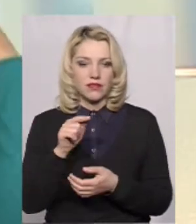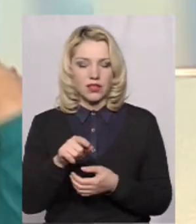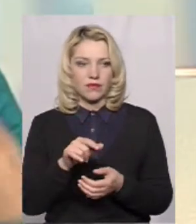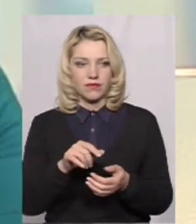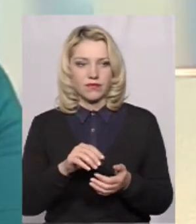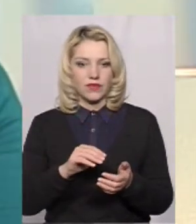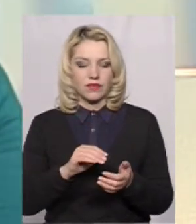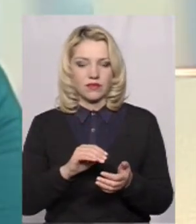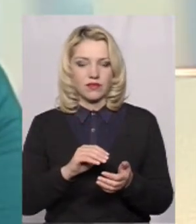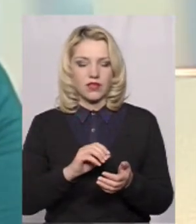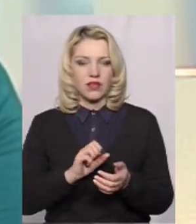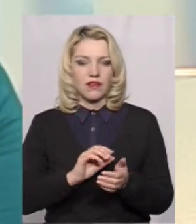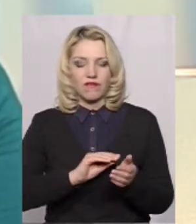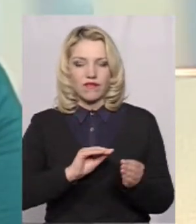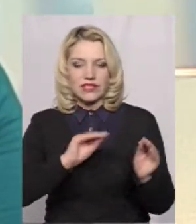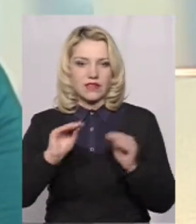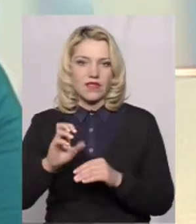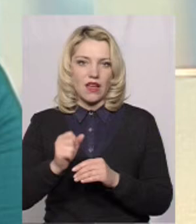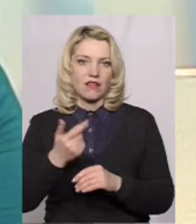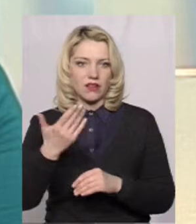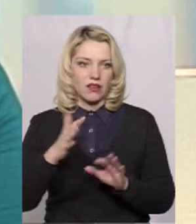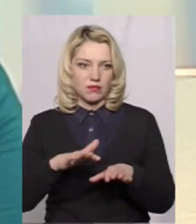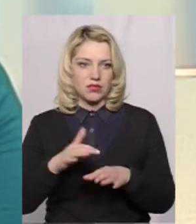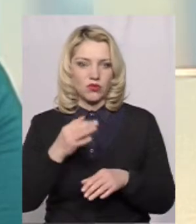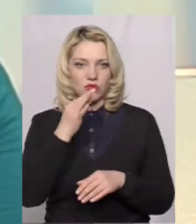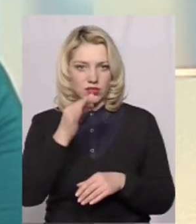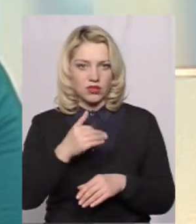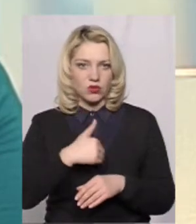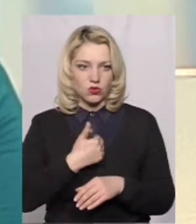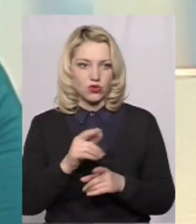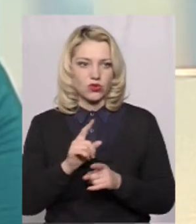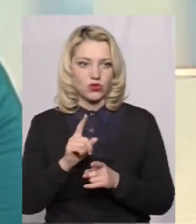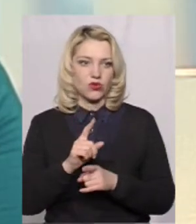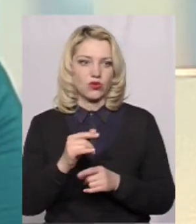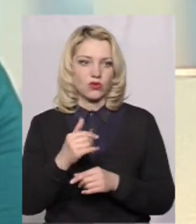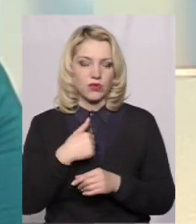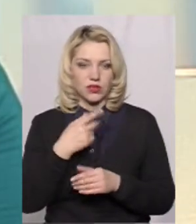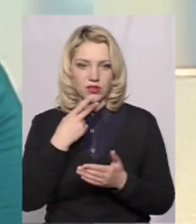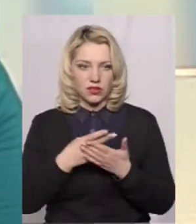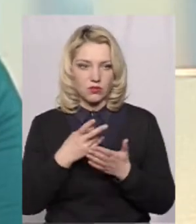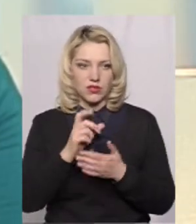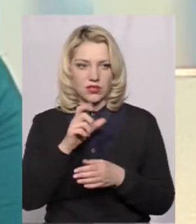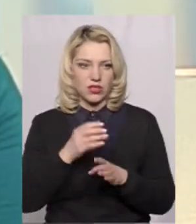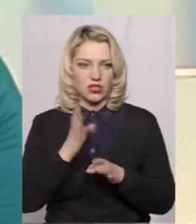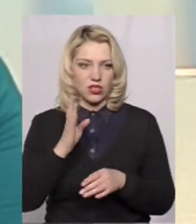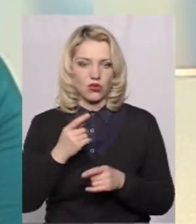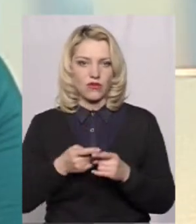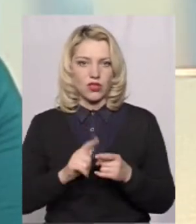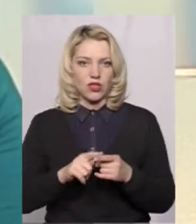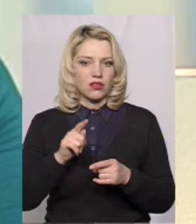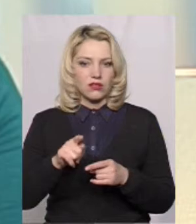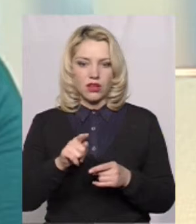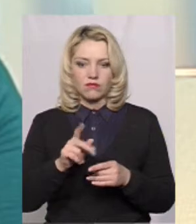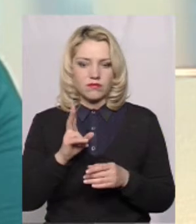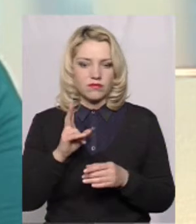виставляється певна кількість місць. І я вам хочу сказати, що так як ми дивимося за чергою, то вона майже